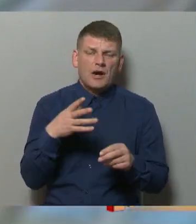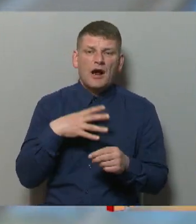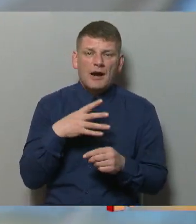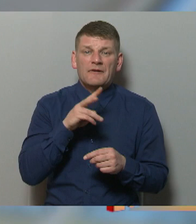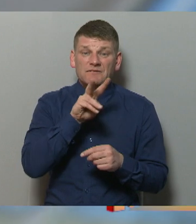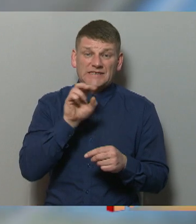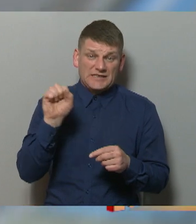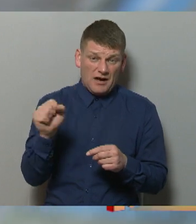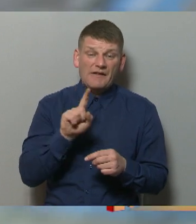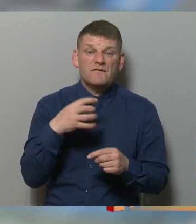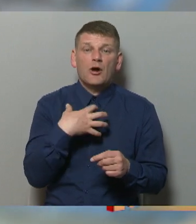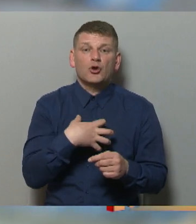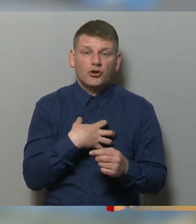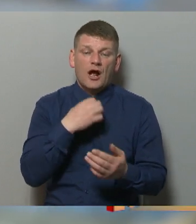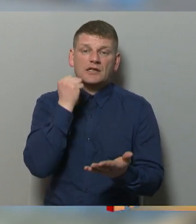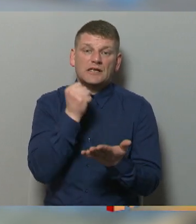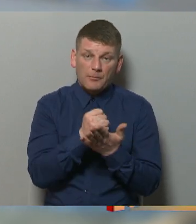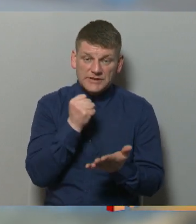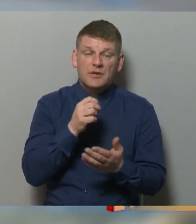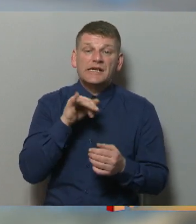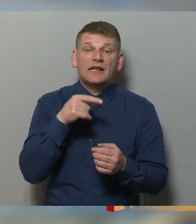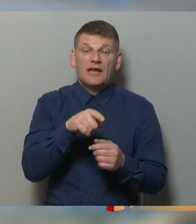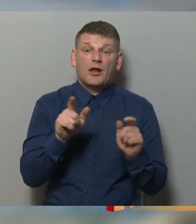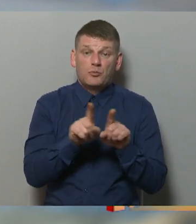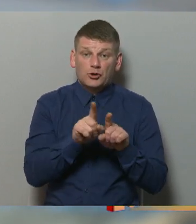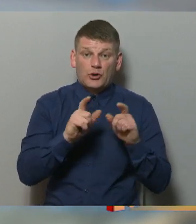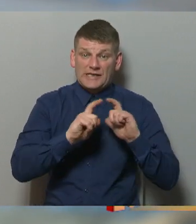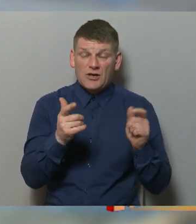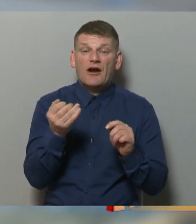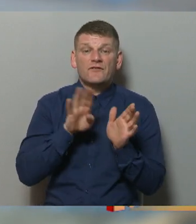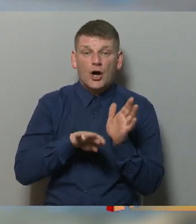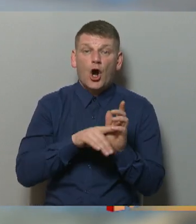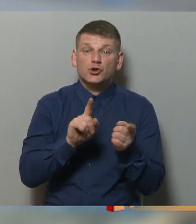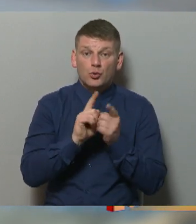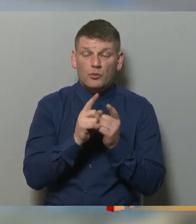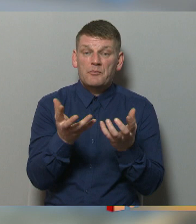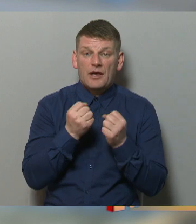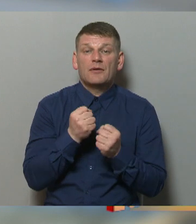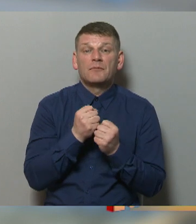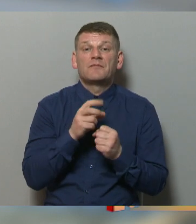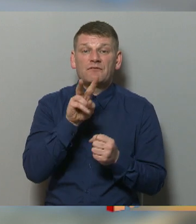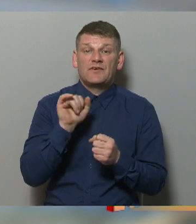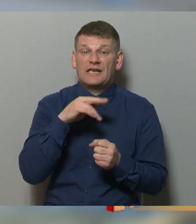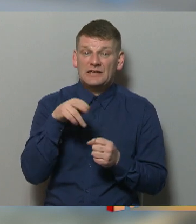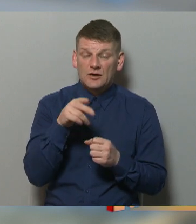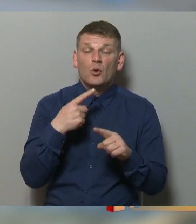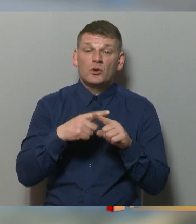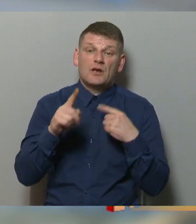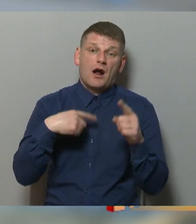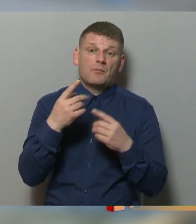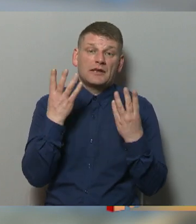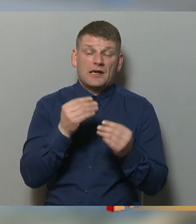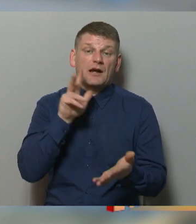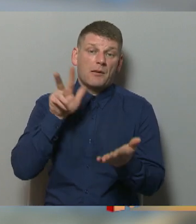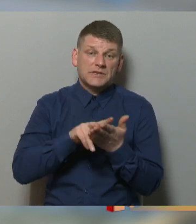VSA vajadzīgs notariālas apstiprinājums, ja šādu pat izziņu ar vienkāršu tulkojumu pieņem valsts ieņēmumu dienestu un nākamajā dienā